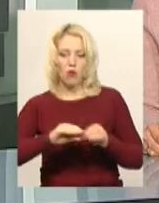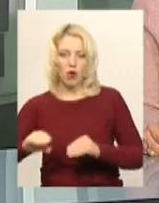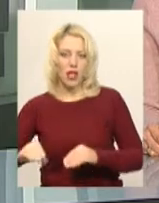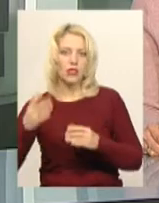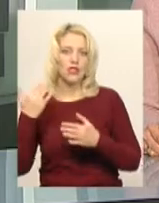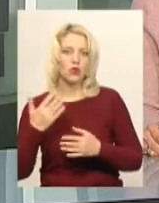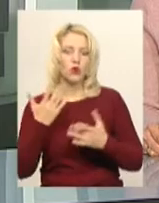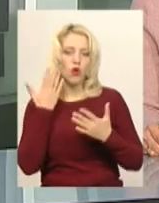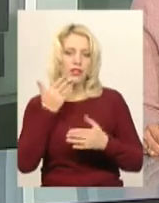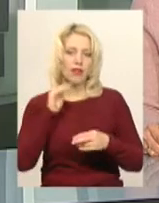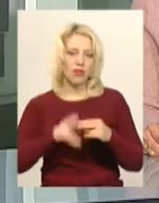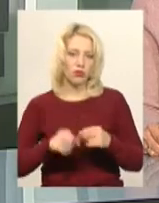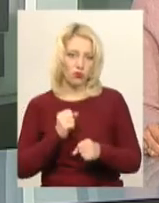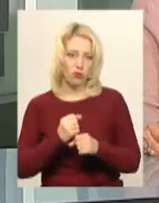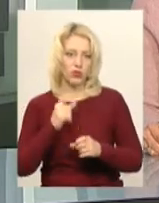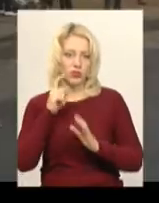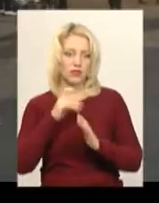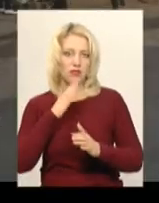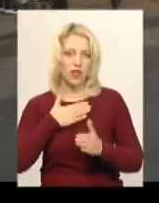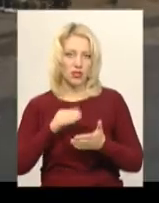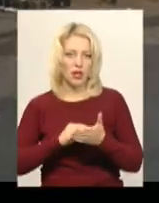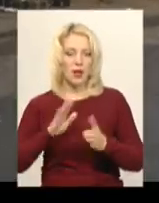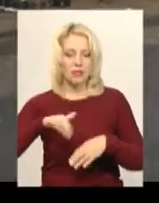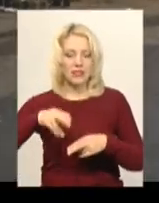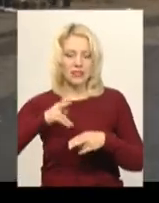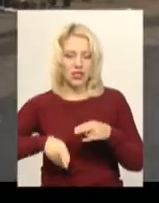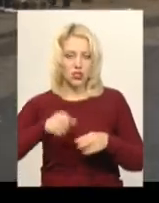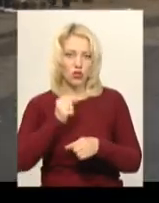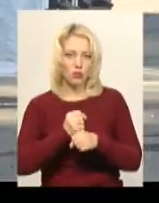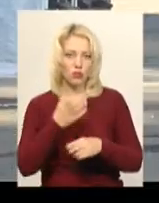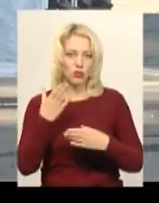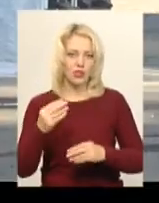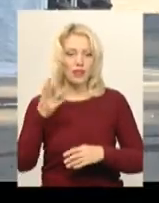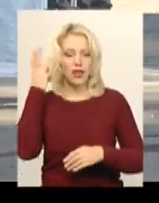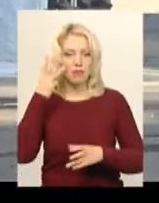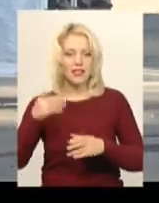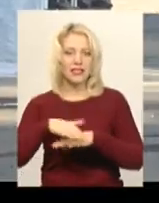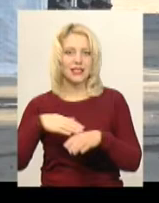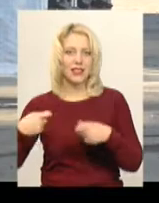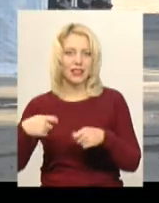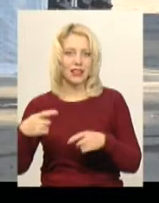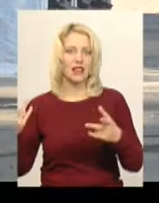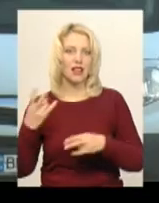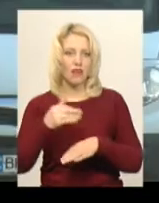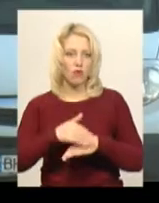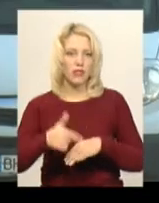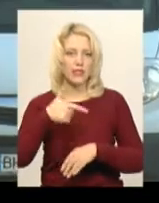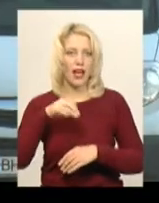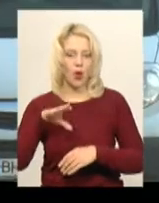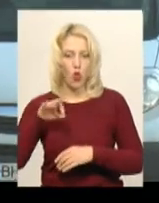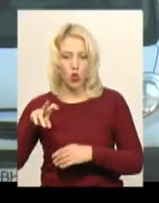роботи, дізнавалась Наталя Сідова. Після закінчення робочого дня на хмельницьких речових ринках, що на вулиці геологів,